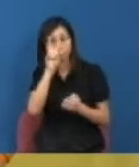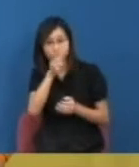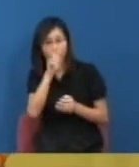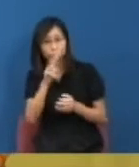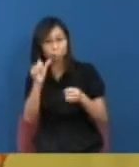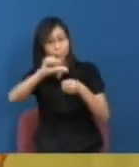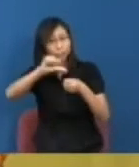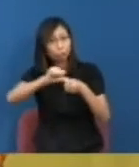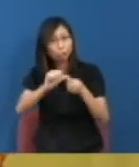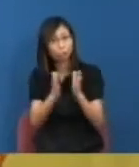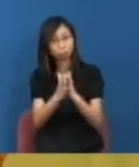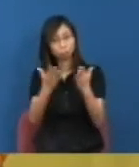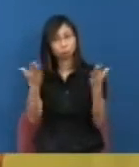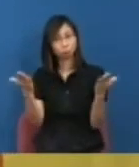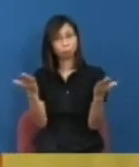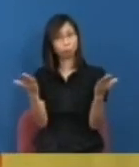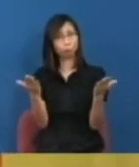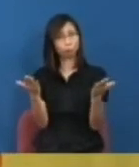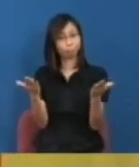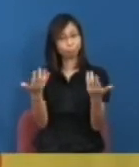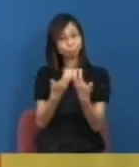你為何可以給奸酒樓可以走數